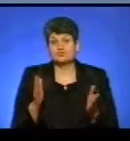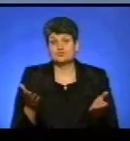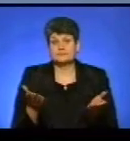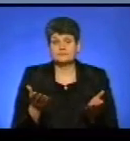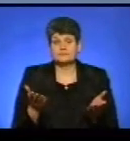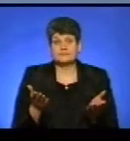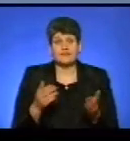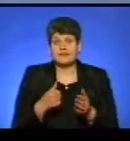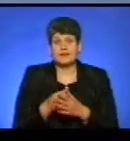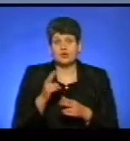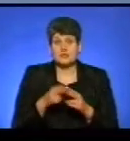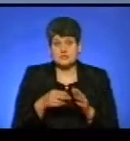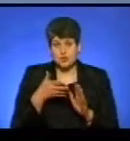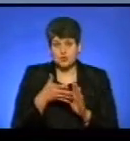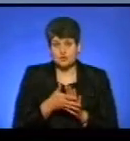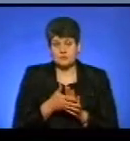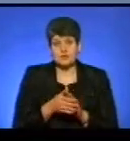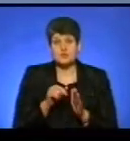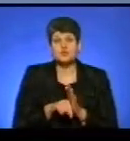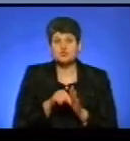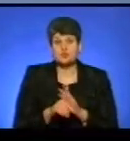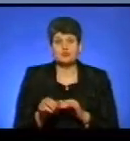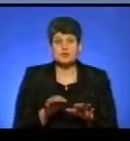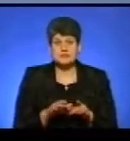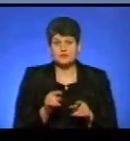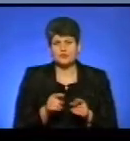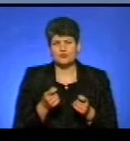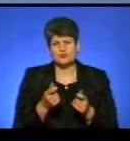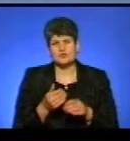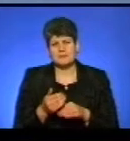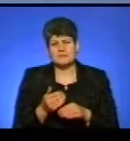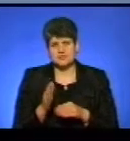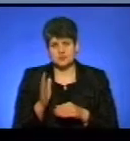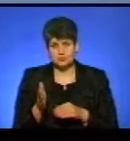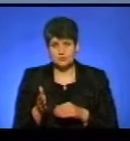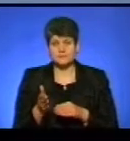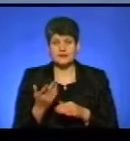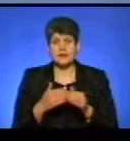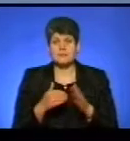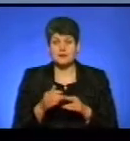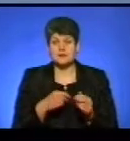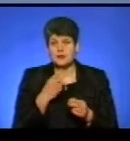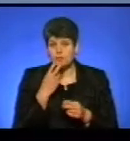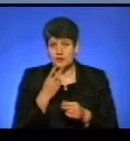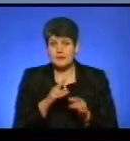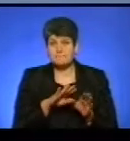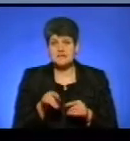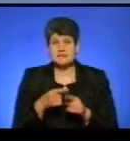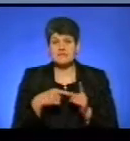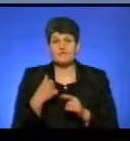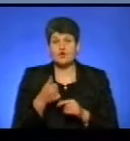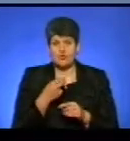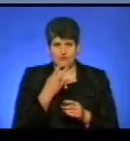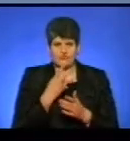не до кінця розуміти всього того процесу, так, то, звісно, що воно буде трошки пізніше, але, як практика показує, все рівно, після півроку вже